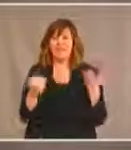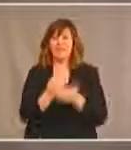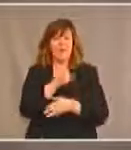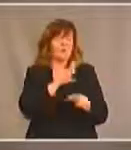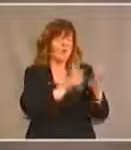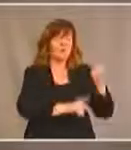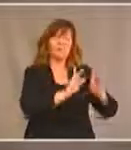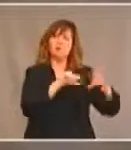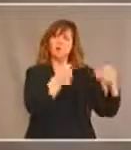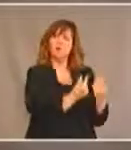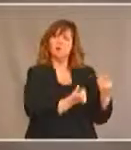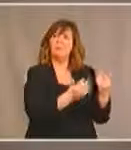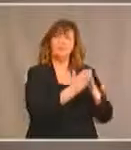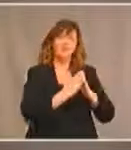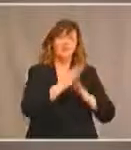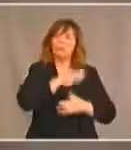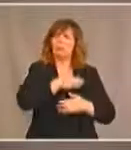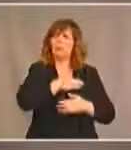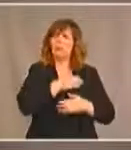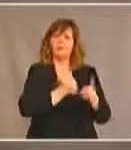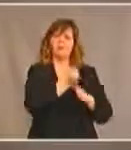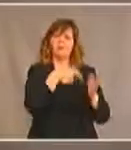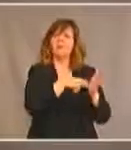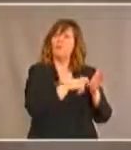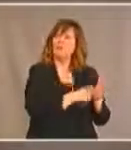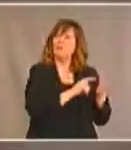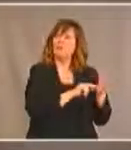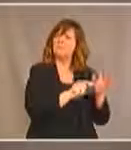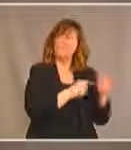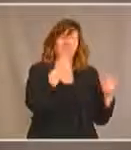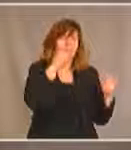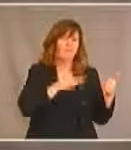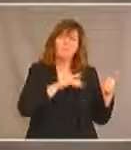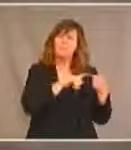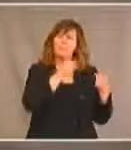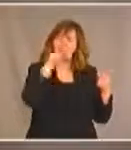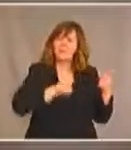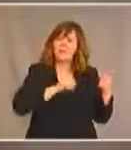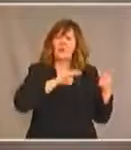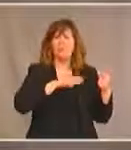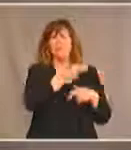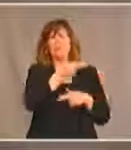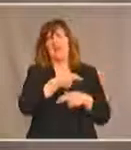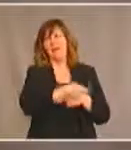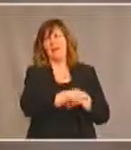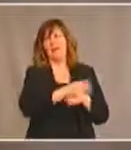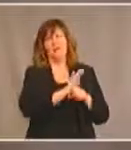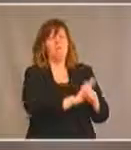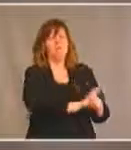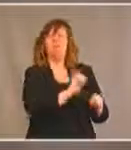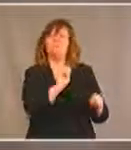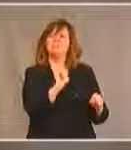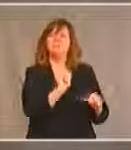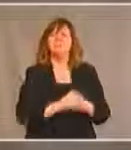vulnérables de nos communautés, c'est-à-dire les femmes et les filles ayant des handicaps. Bien que les gens qui vivent avec des